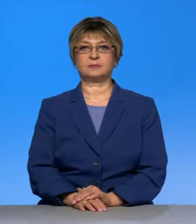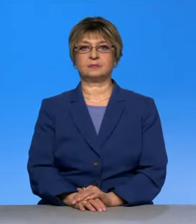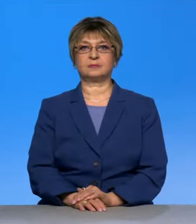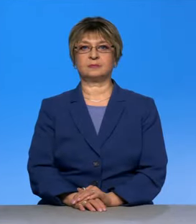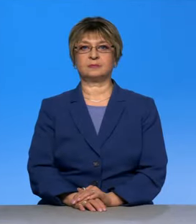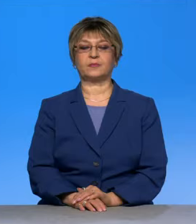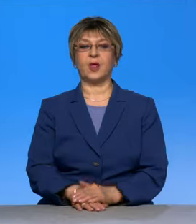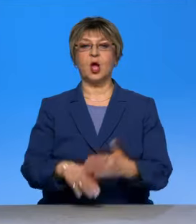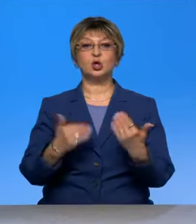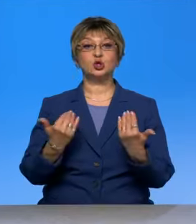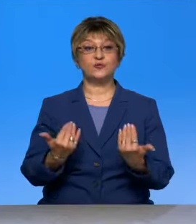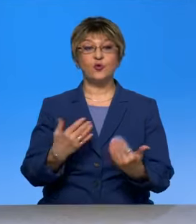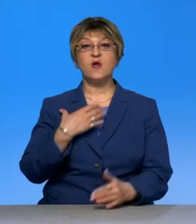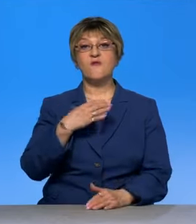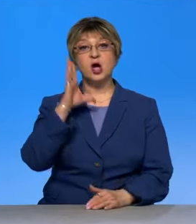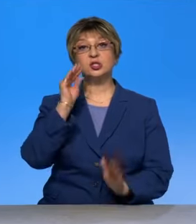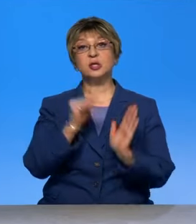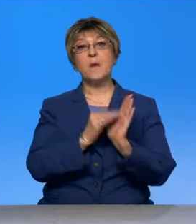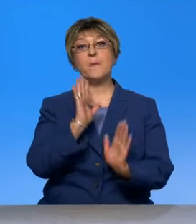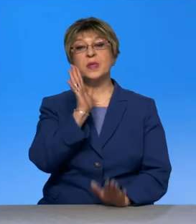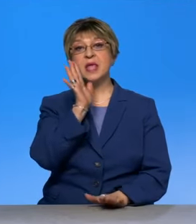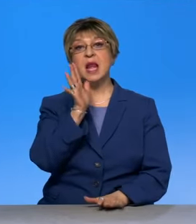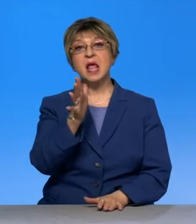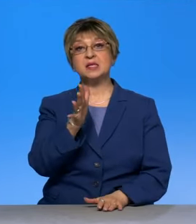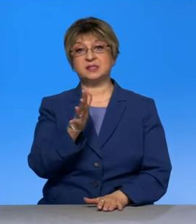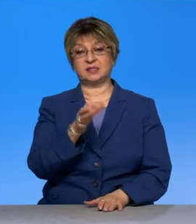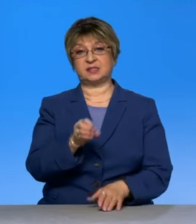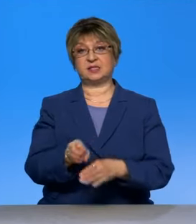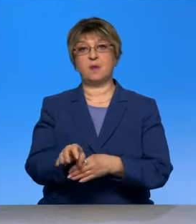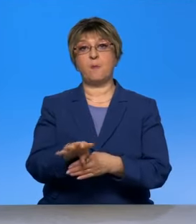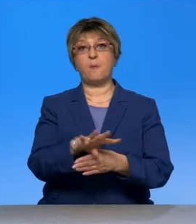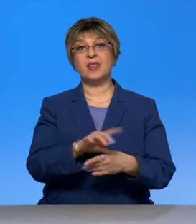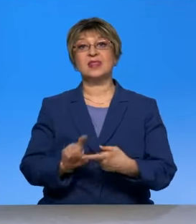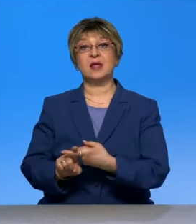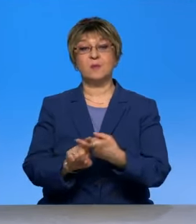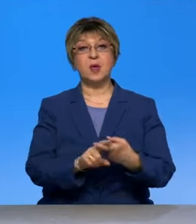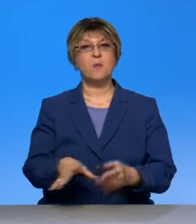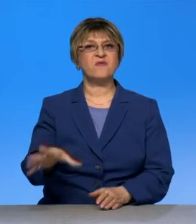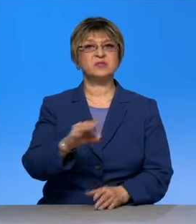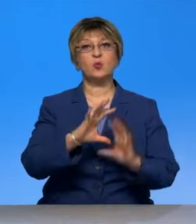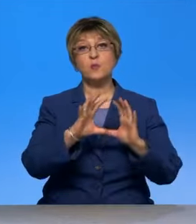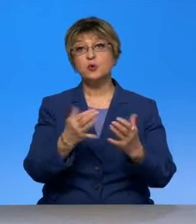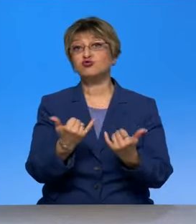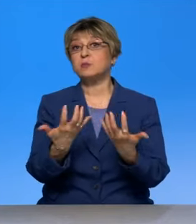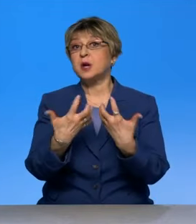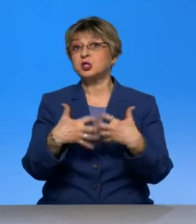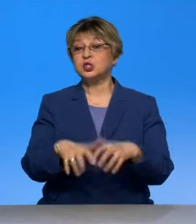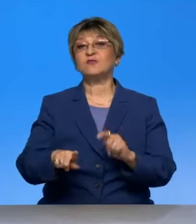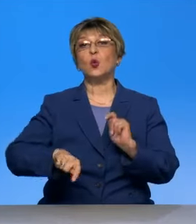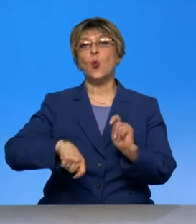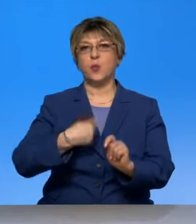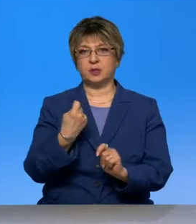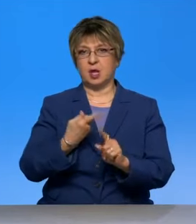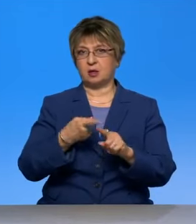Сегодня важная дата, пятилетие пандемии коронавируса по всему миру, подсчитывают убытки от этой пандемии,